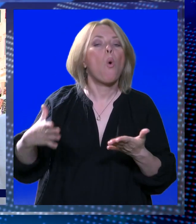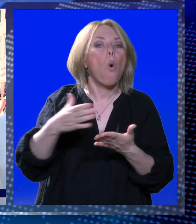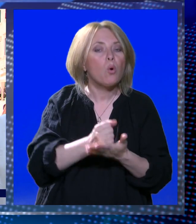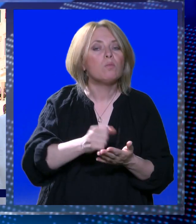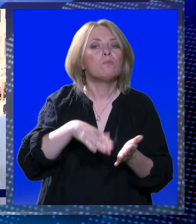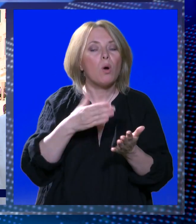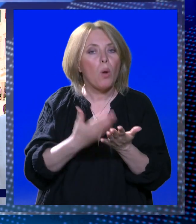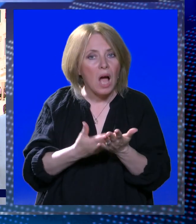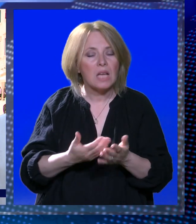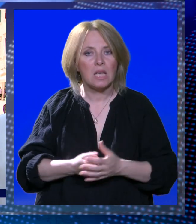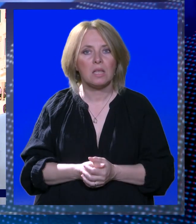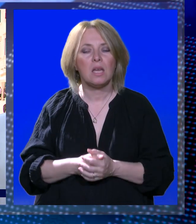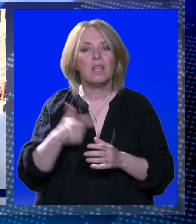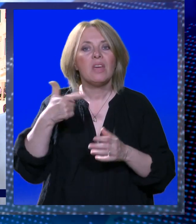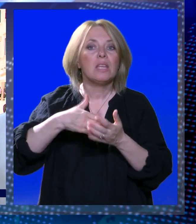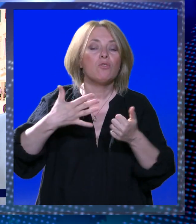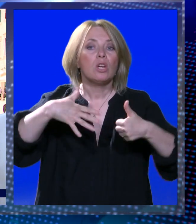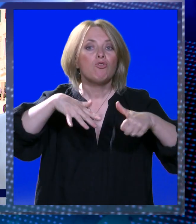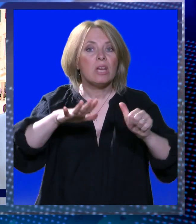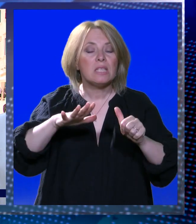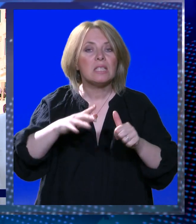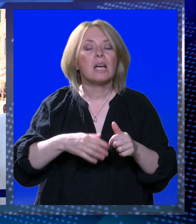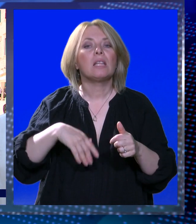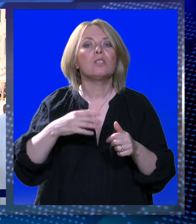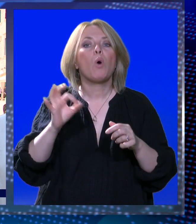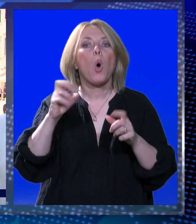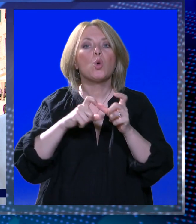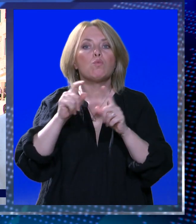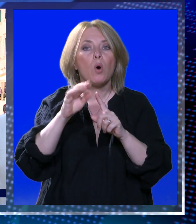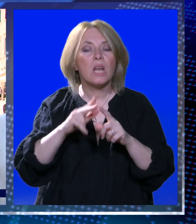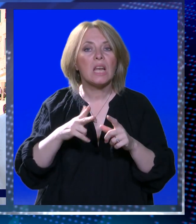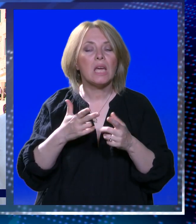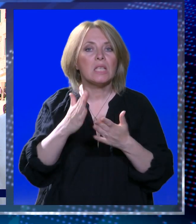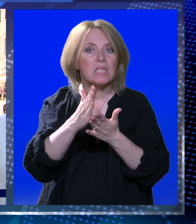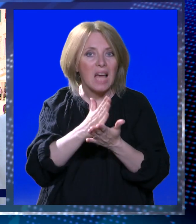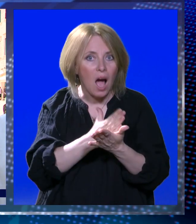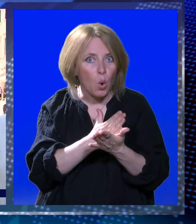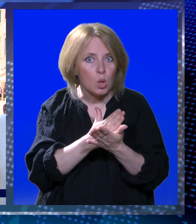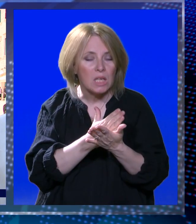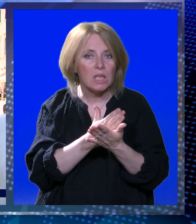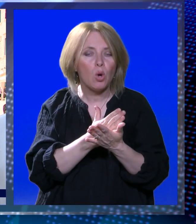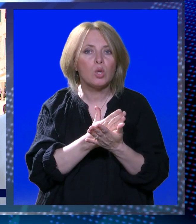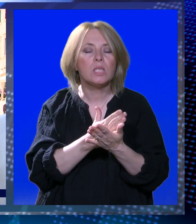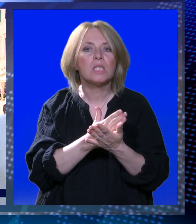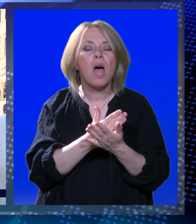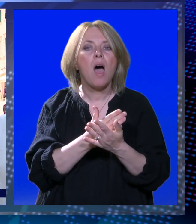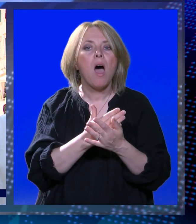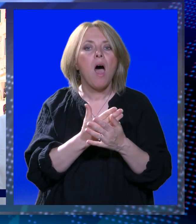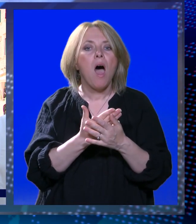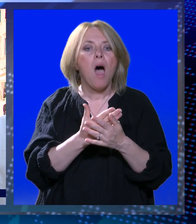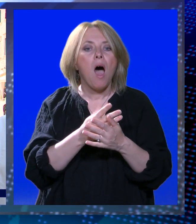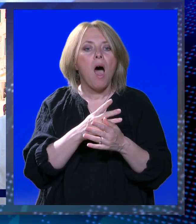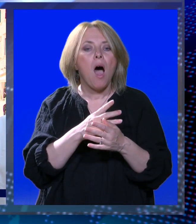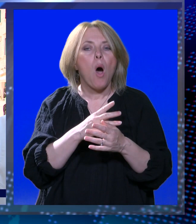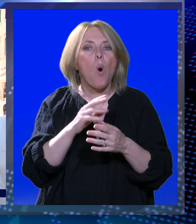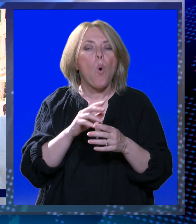2016. kada smo osporili zakonitost studija utjeca na okoliš na sudu, to su radili Srđe Naš kao inicijativa, Zelena